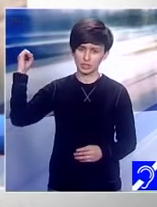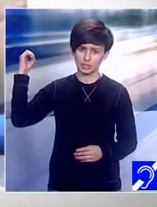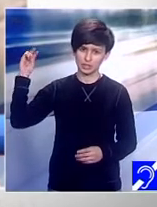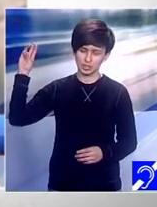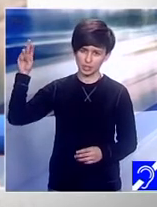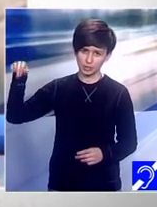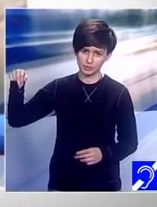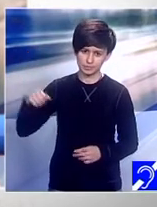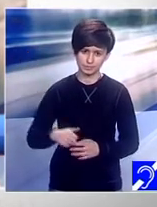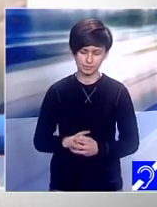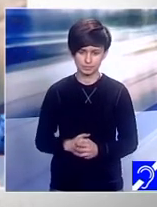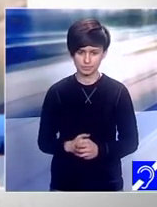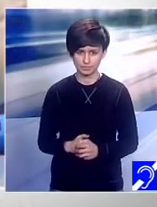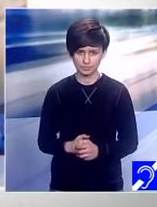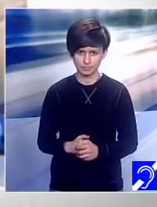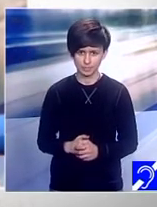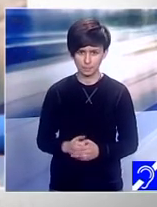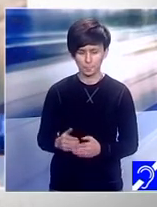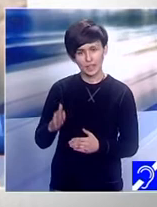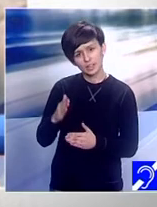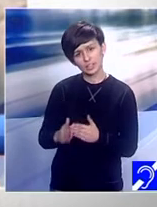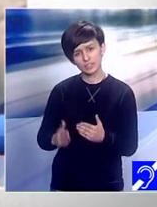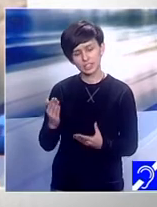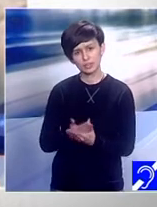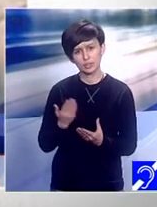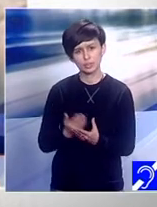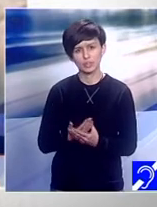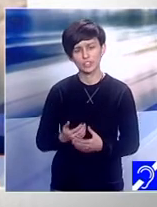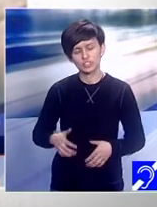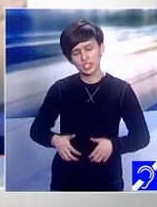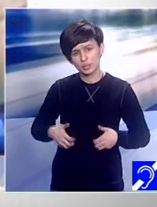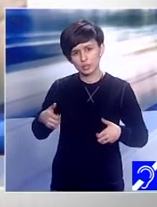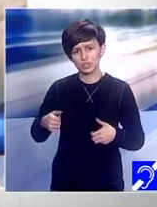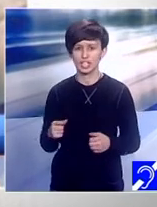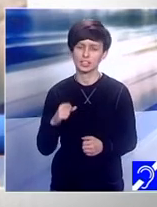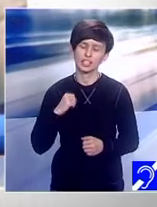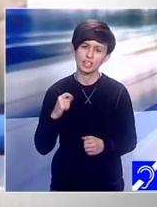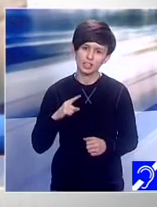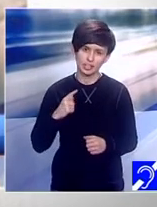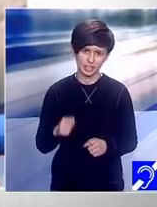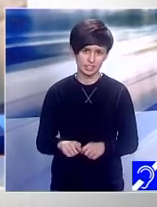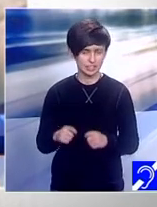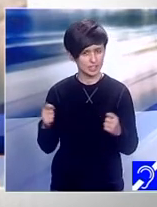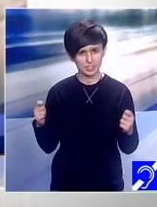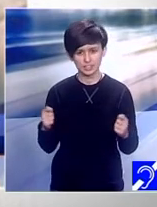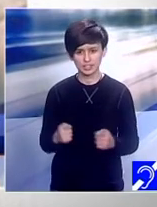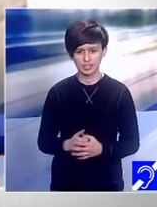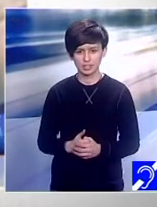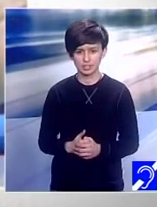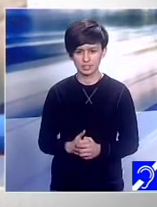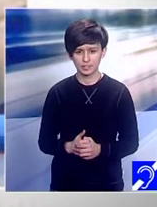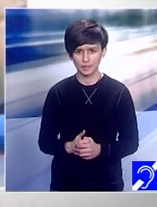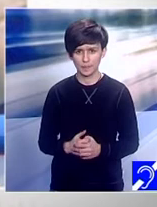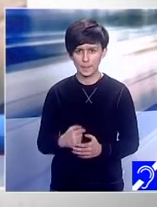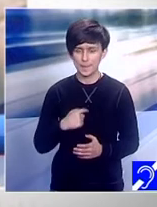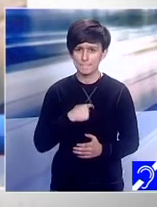unul deschis și poate fi scris de fiecare